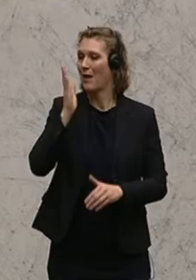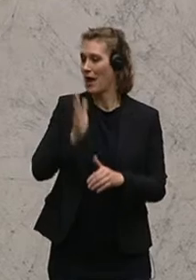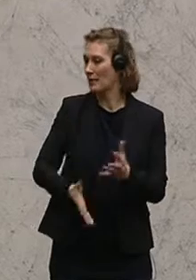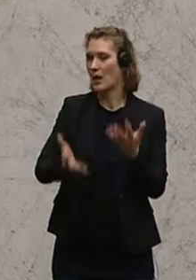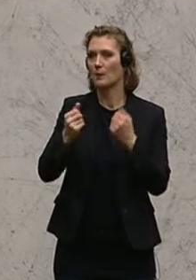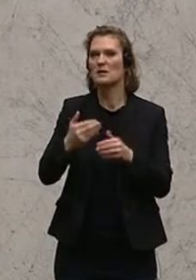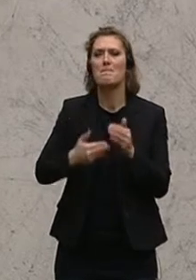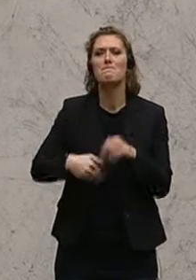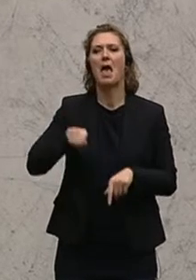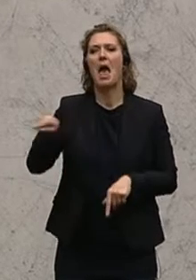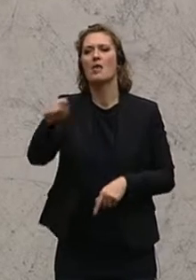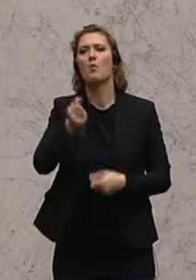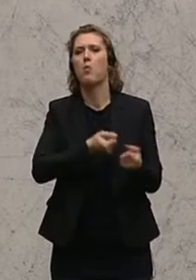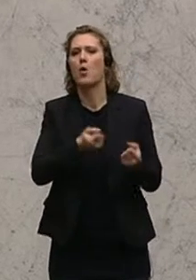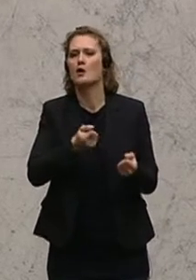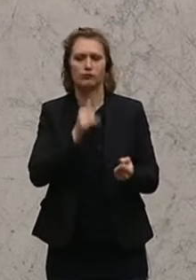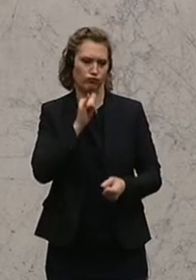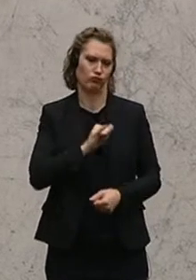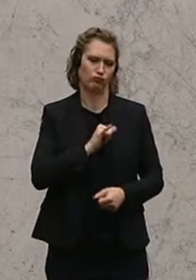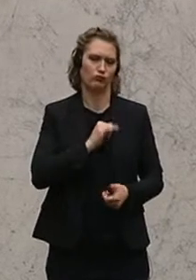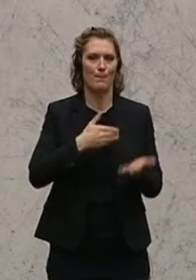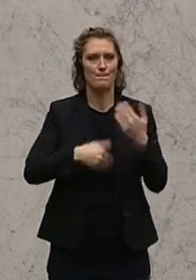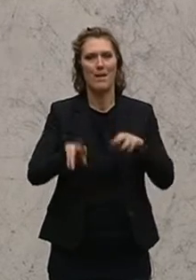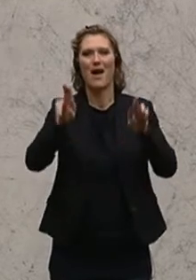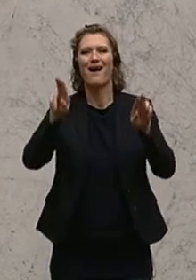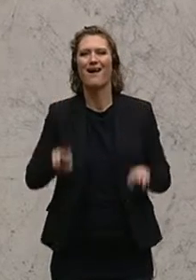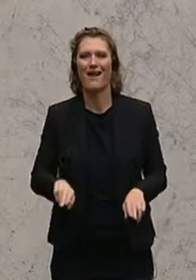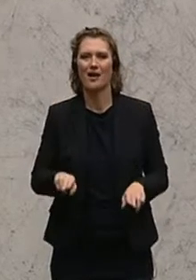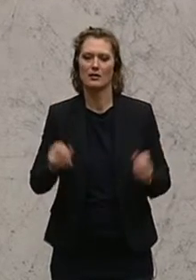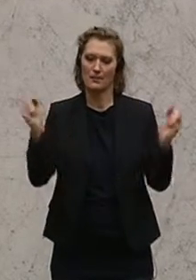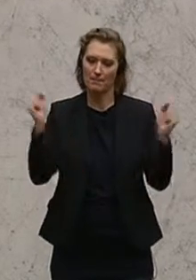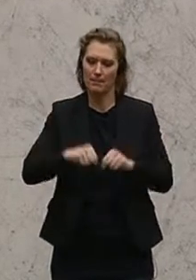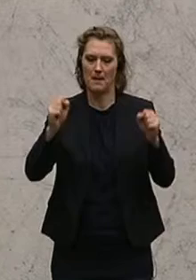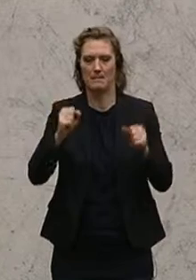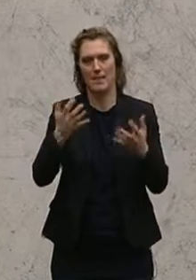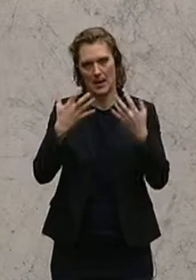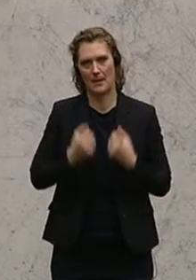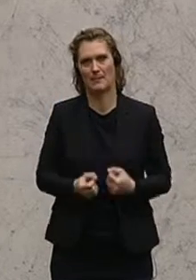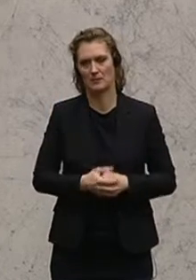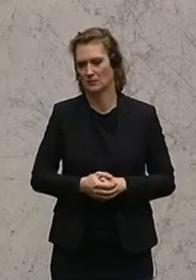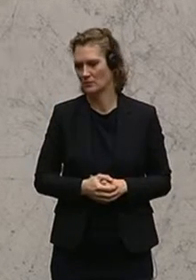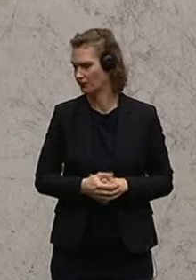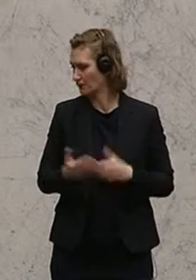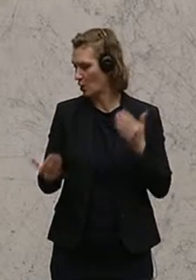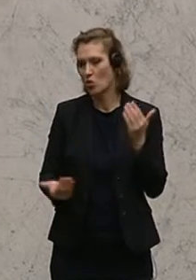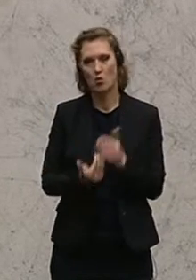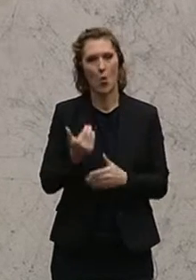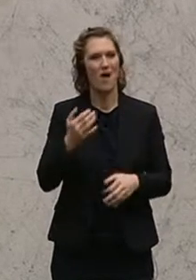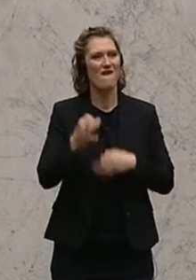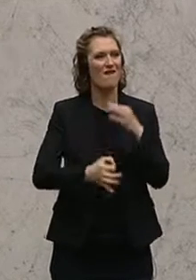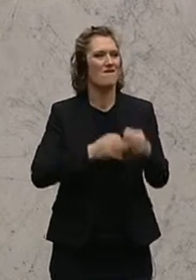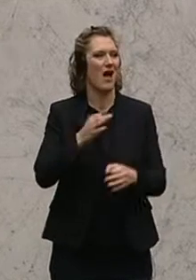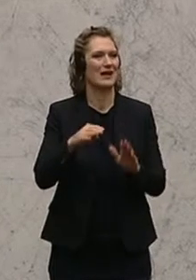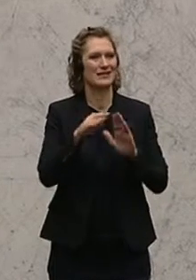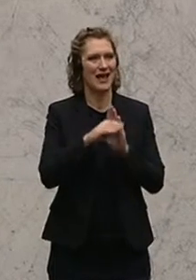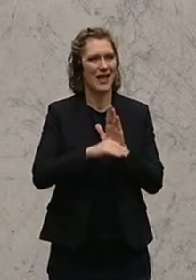politischen Mehrheitsentscheidung kommt, sondern einer rechtlich fundierten Entscheidung über etwaige Streitigkeiten. Und wir werden auch mit den neuen Verfahrensregeln, und das finde